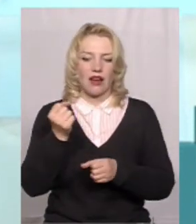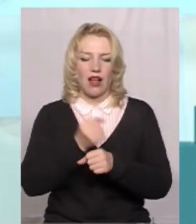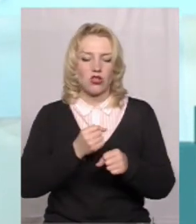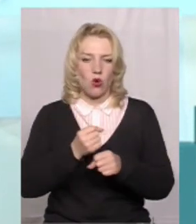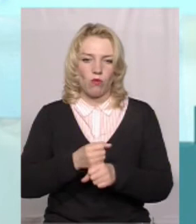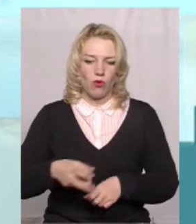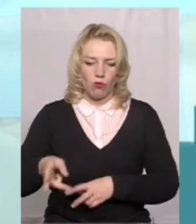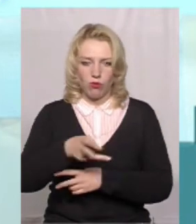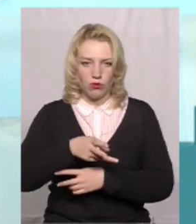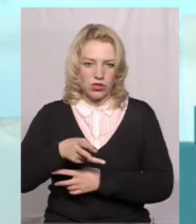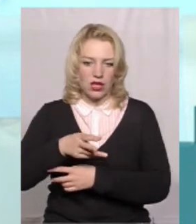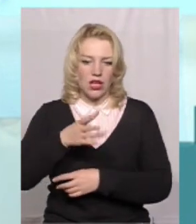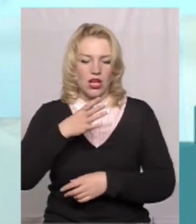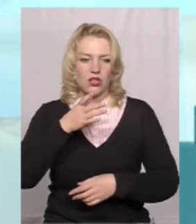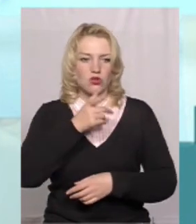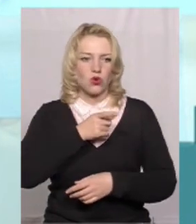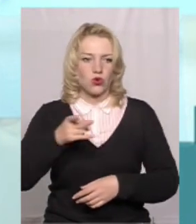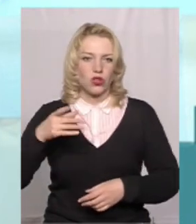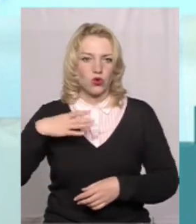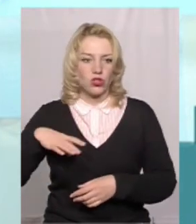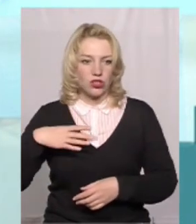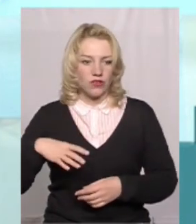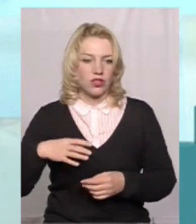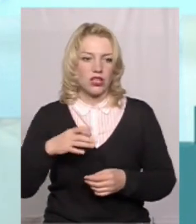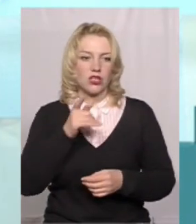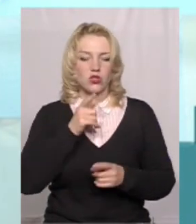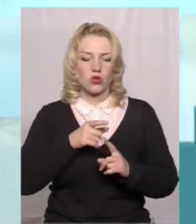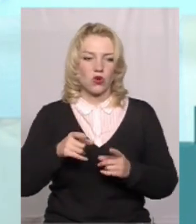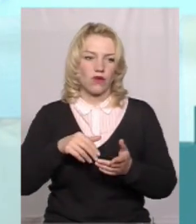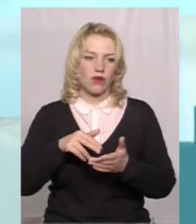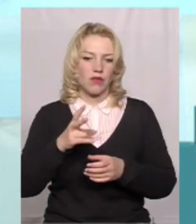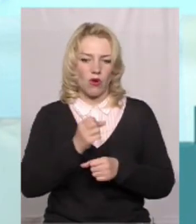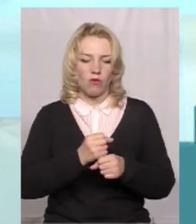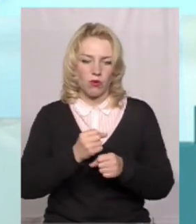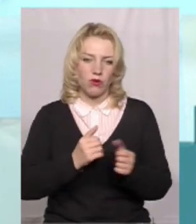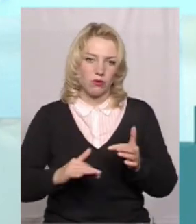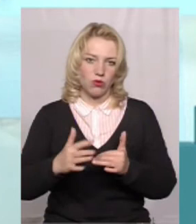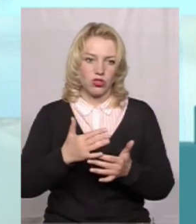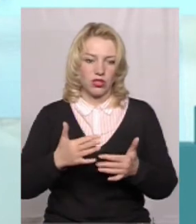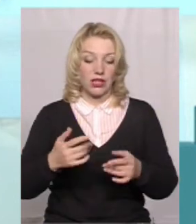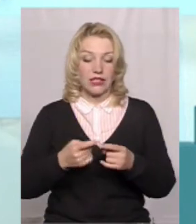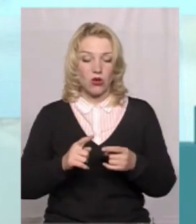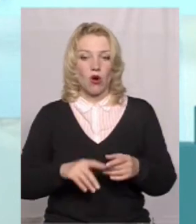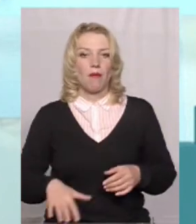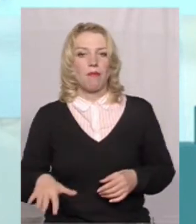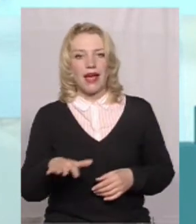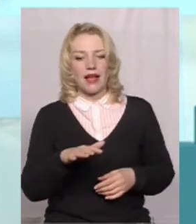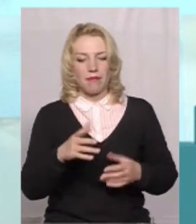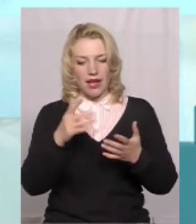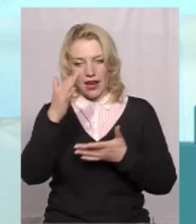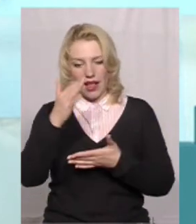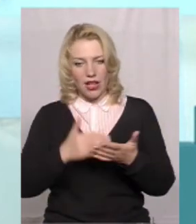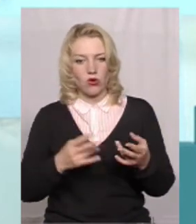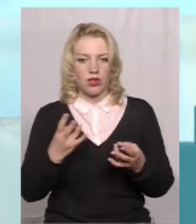строки очікування, строки виходу на оброблені площі і так далі. Згідно цього переліку потрібно